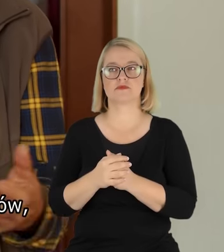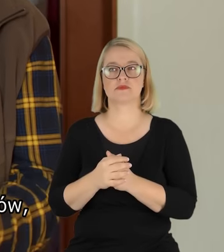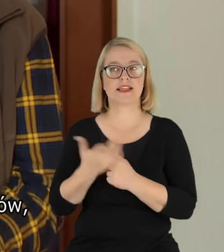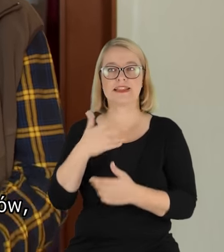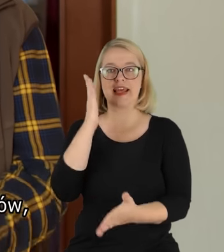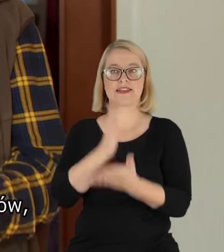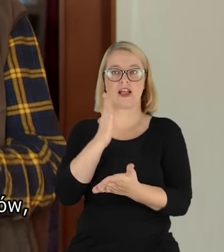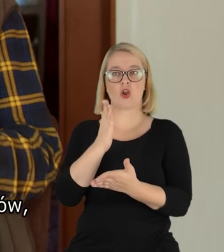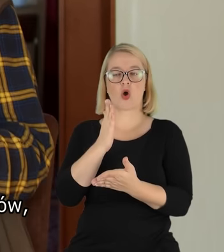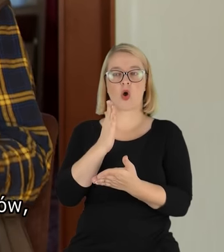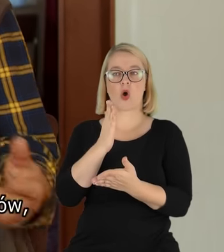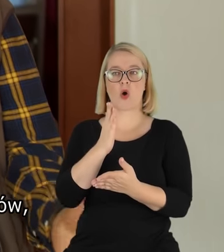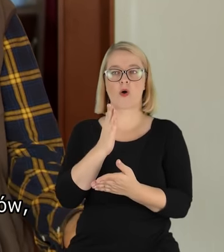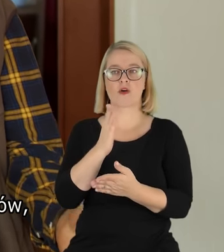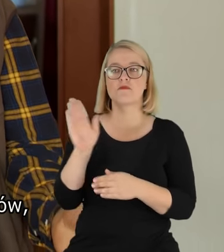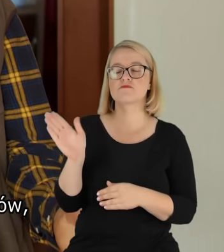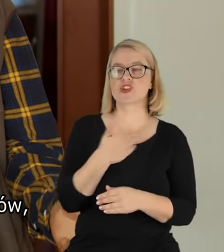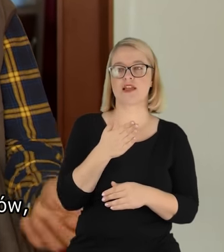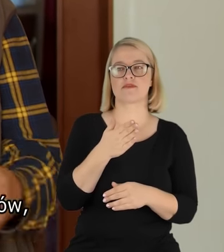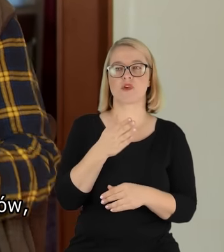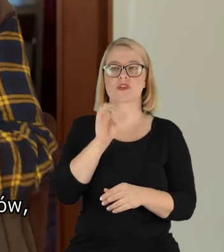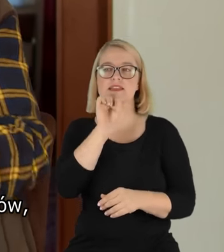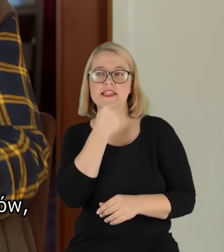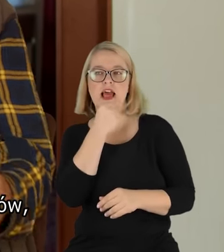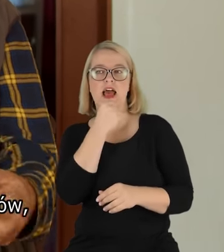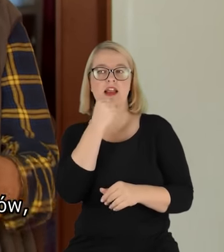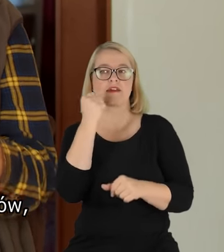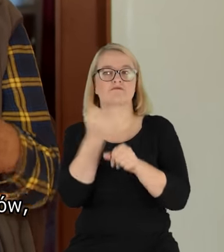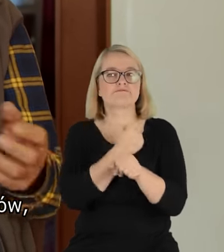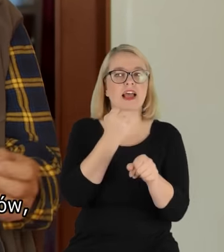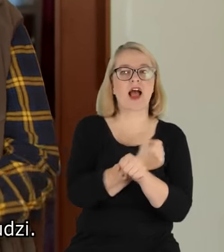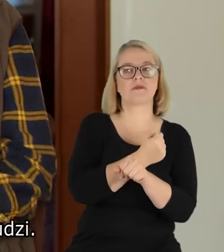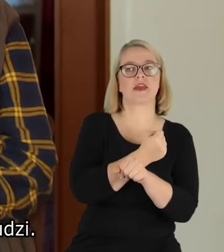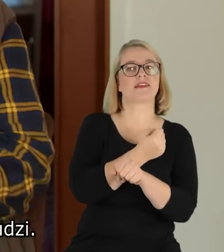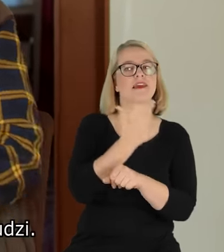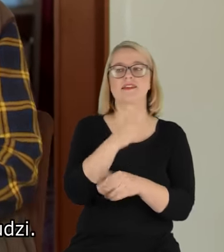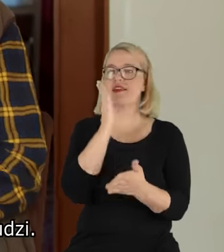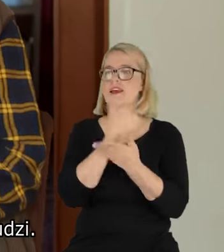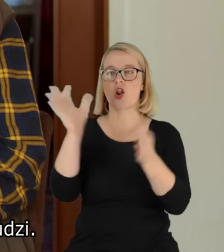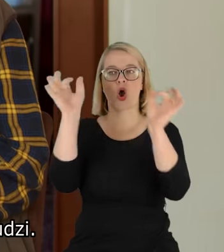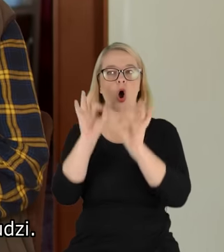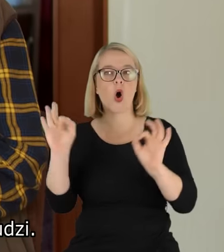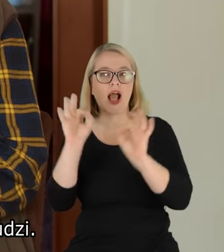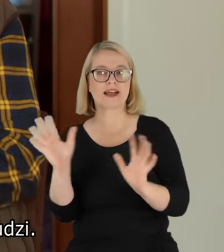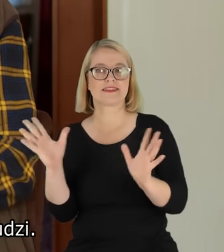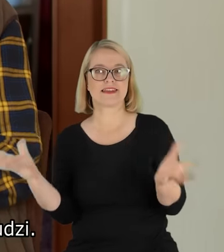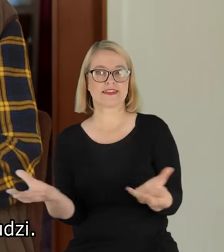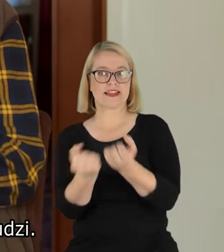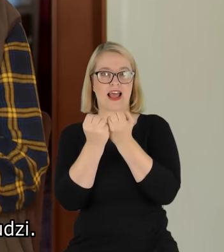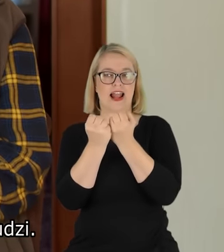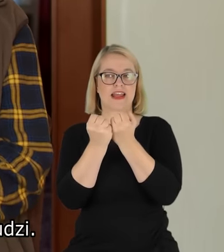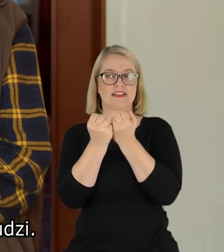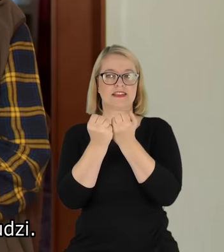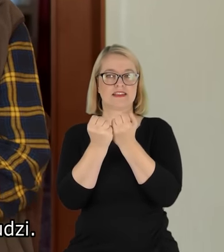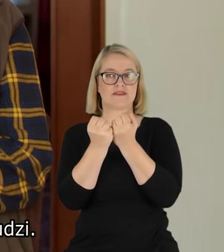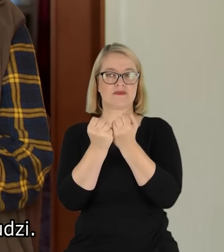nie tylko eksponatów, nie tylko okazji do stworzenia tego dzieła swojego